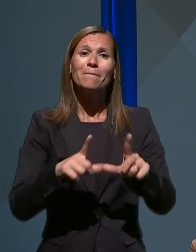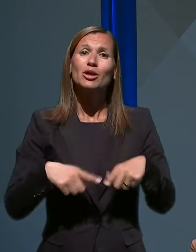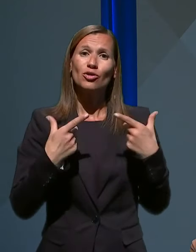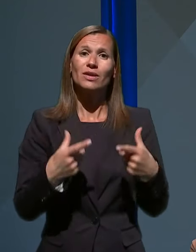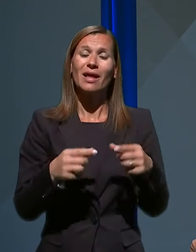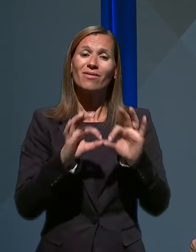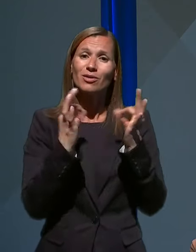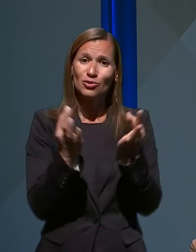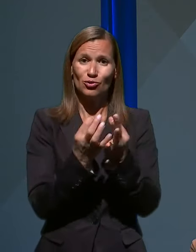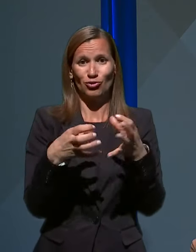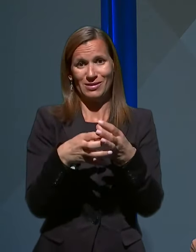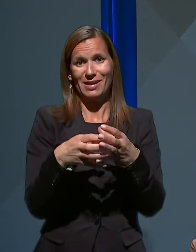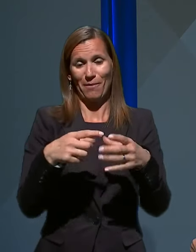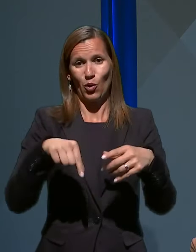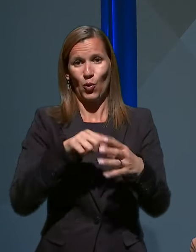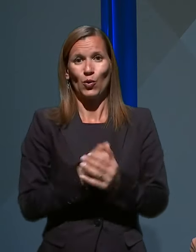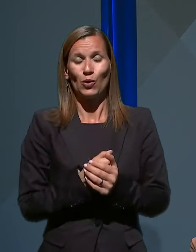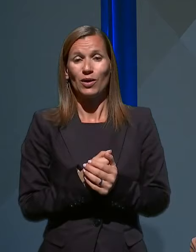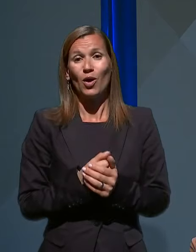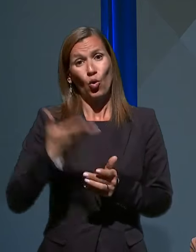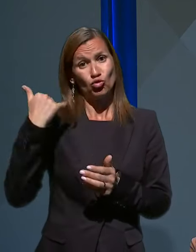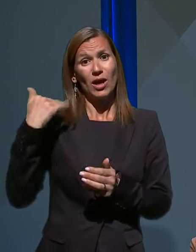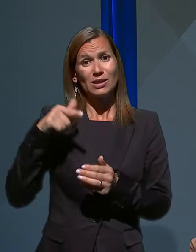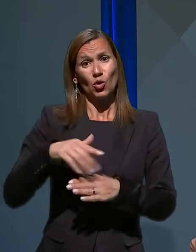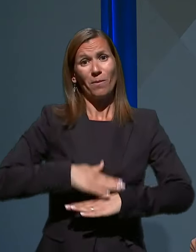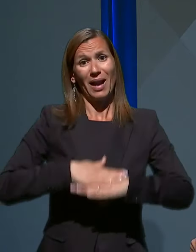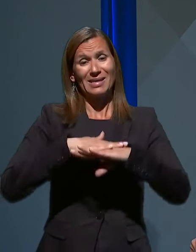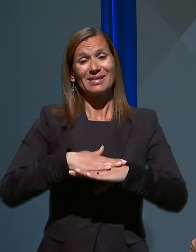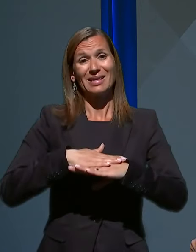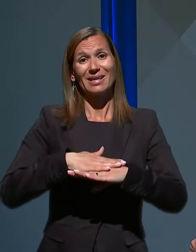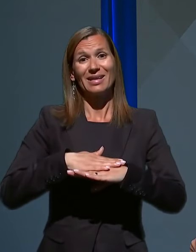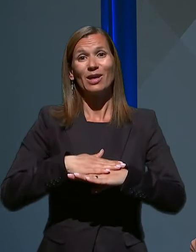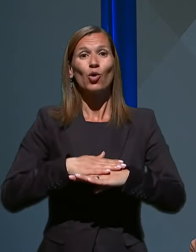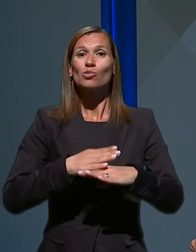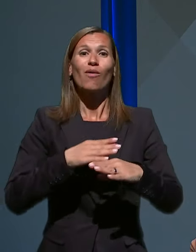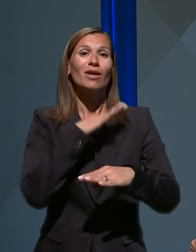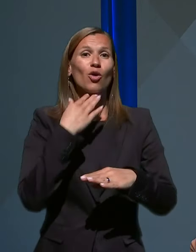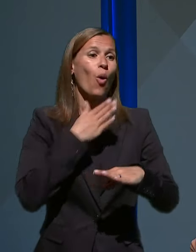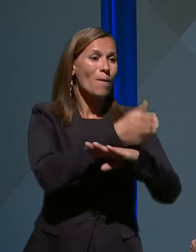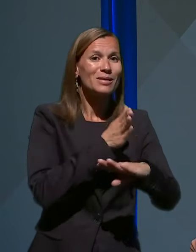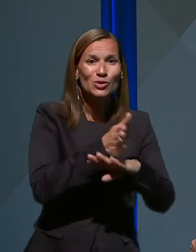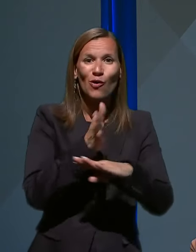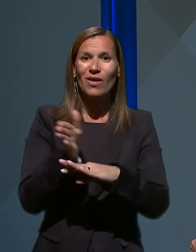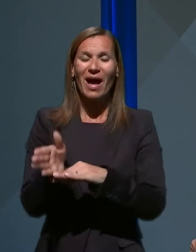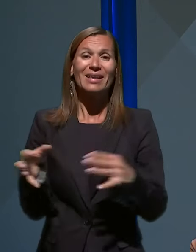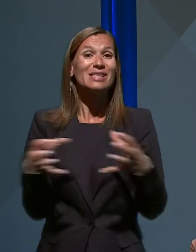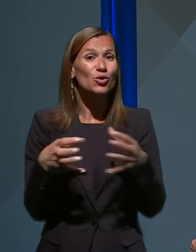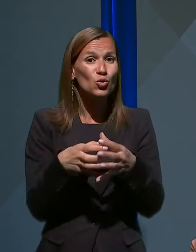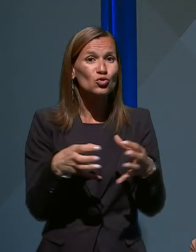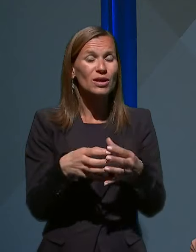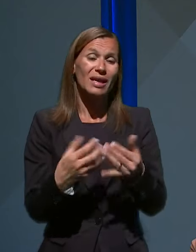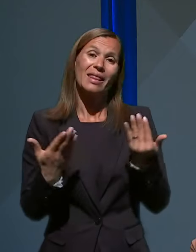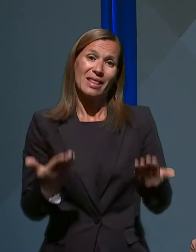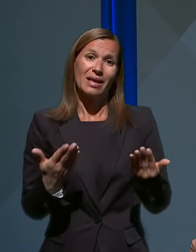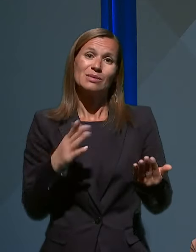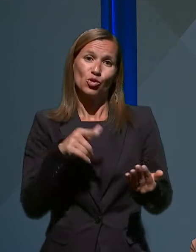najdražih. Včasih so bili to prazniki, ko smo se obiskovali, se družili. Danes bodo